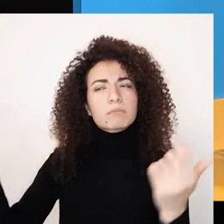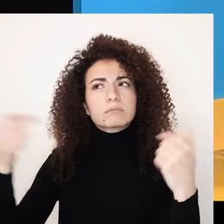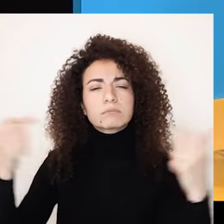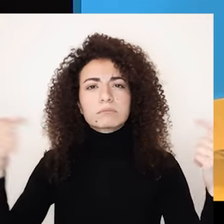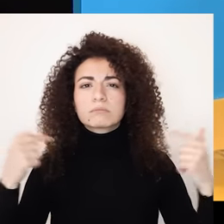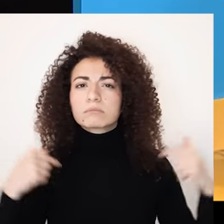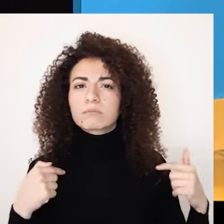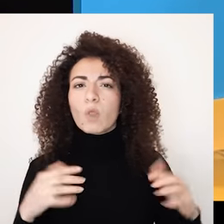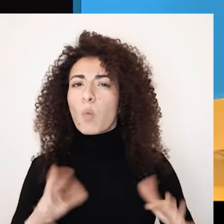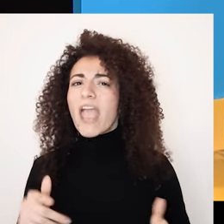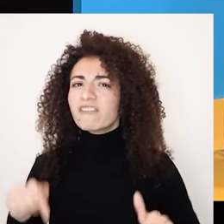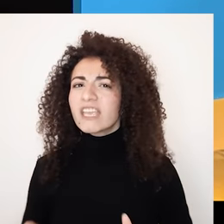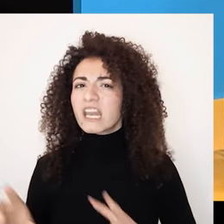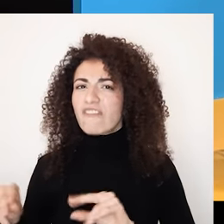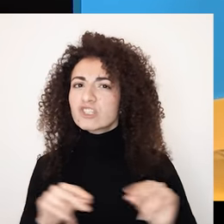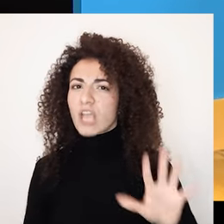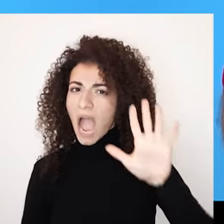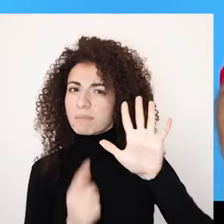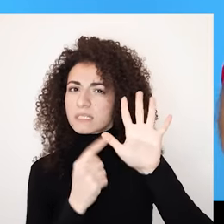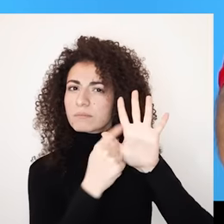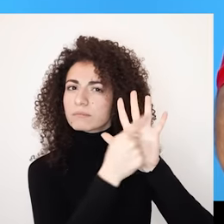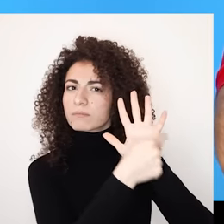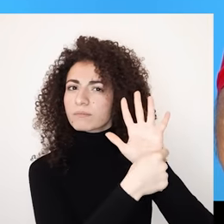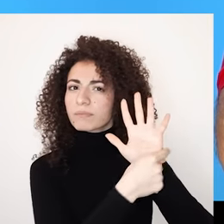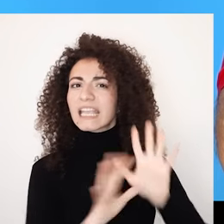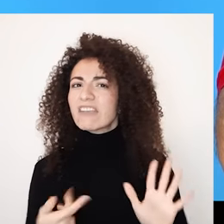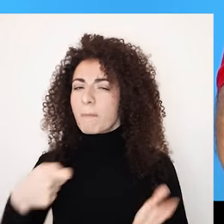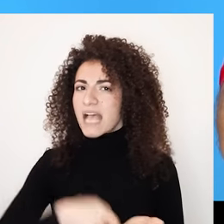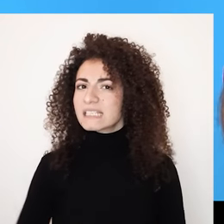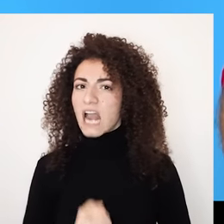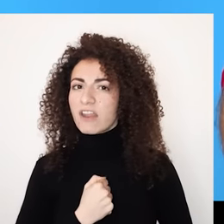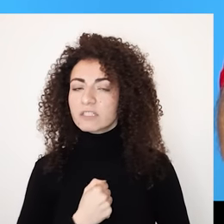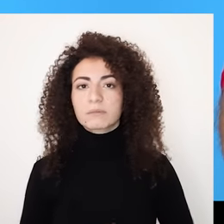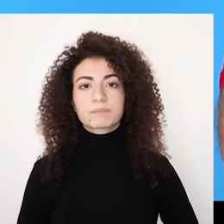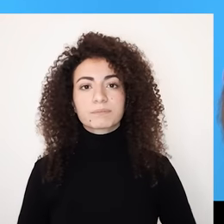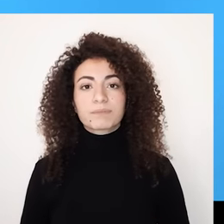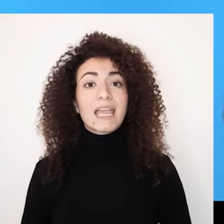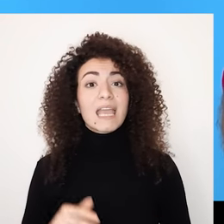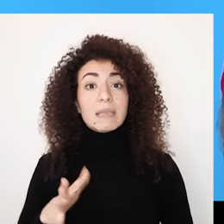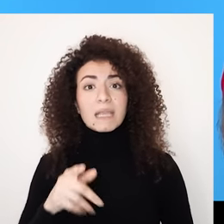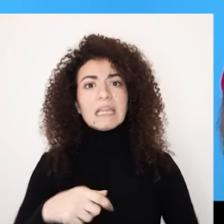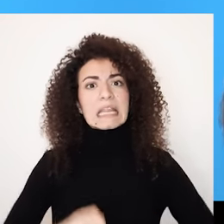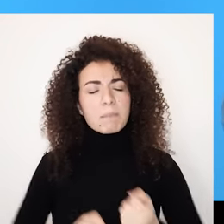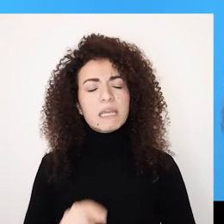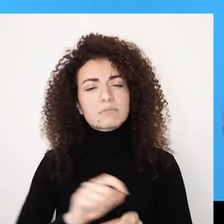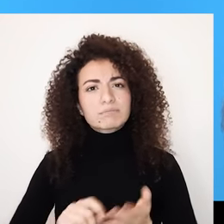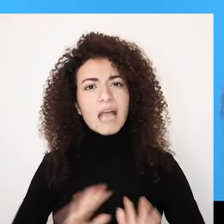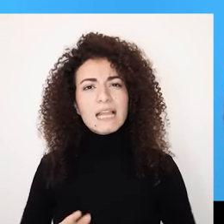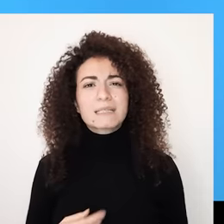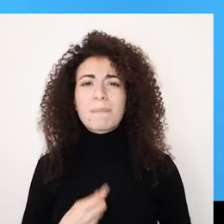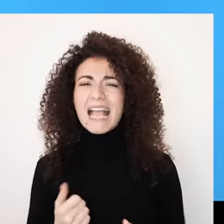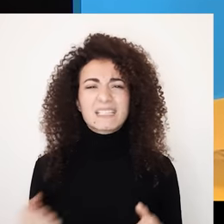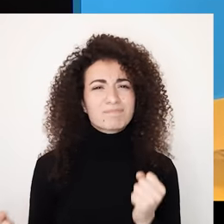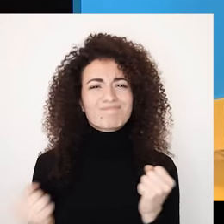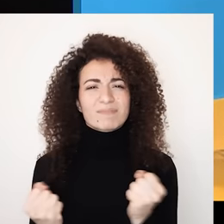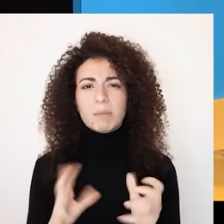تلقيتها وبالتالي ممكن كريرية لنفسك ممكن بعد هالتمرين أنه تجارب حاجة أكبر للتعبير وبالانزعاج أو